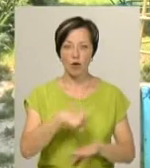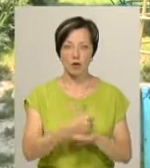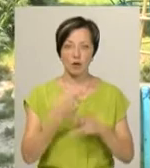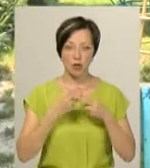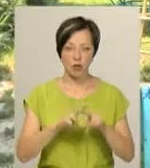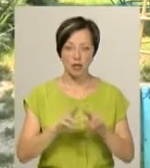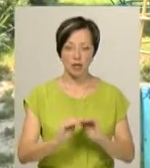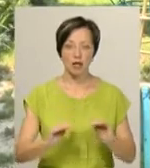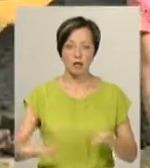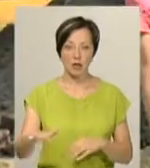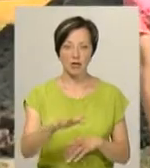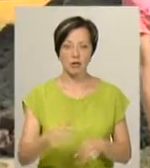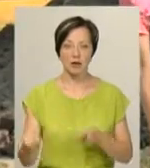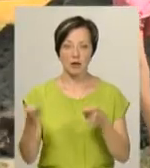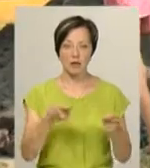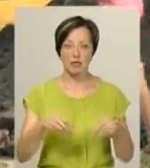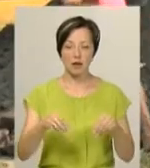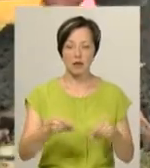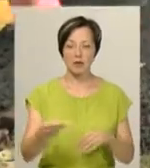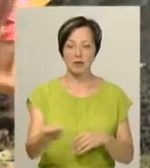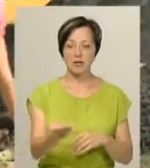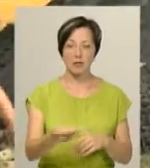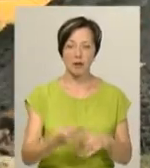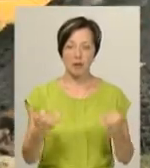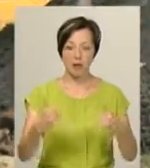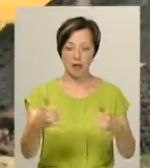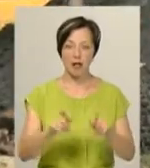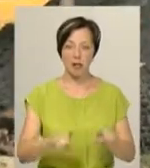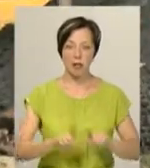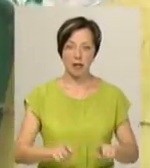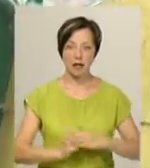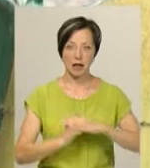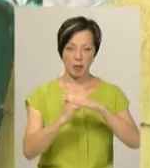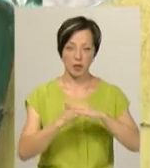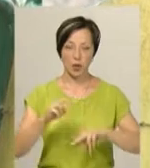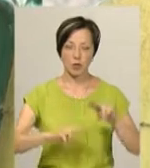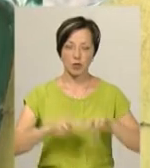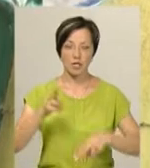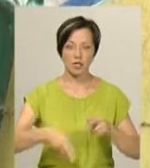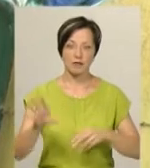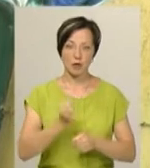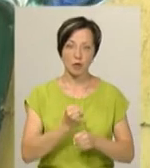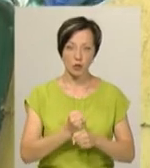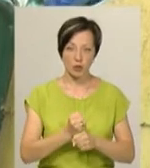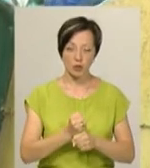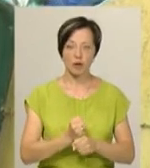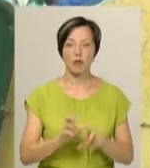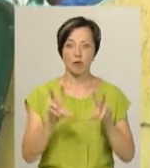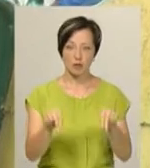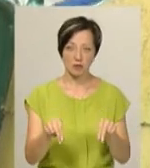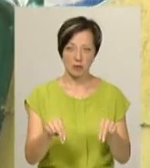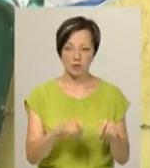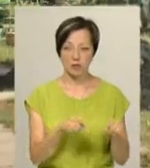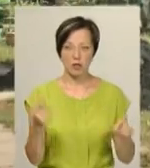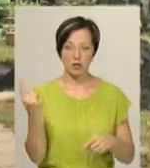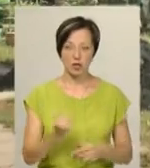інженером на дитячий майданчик привезли землю для підсипки бетонних елементів кріплення конструкція. Закінчити усі роботи Сергій Кучер пообіцяв